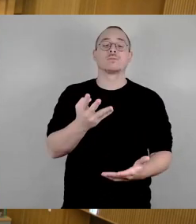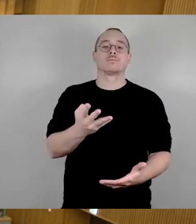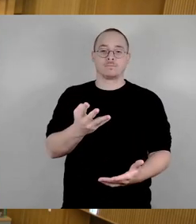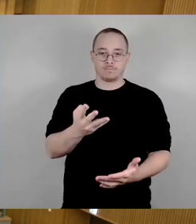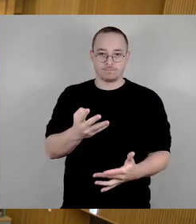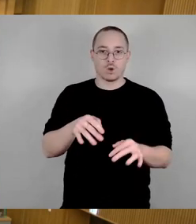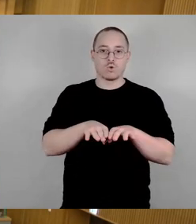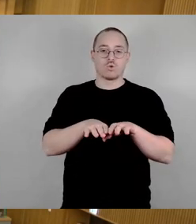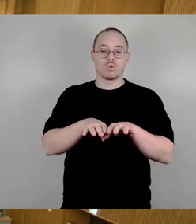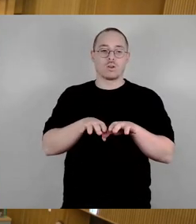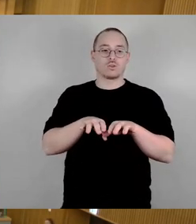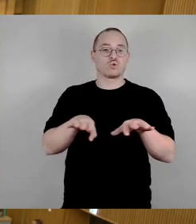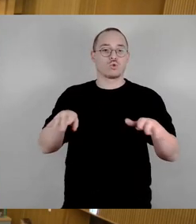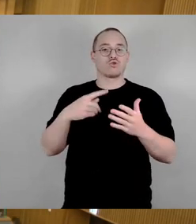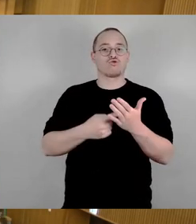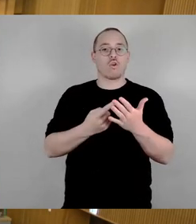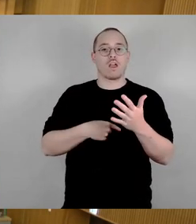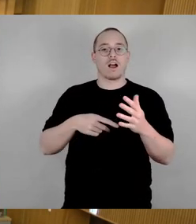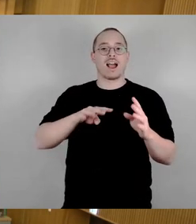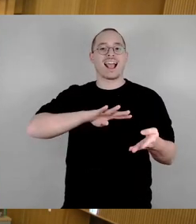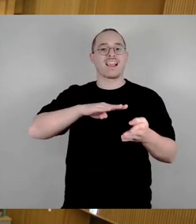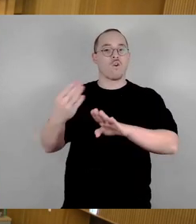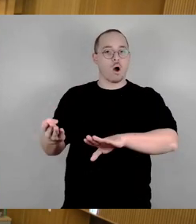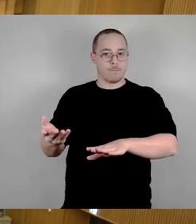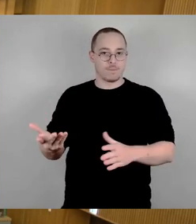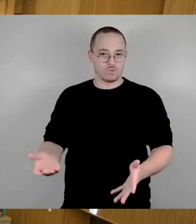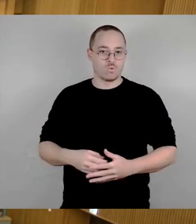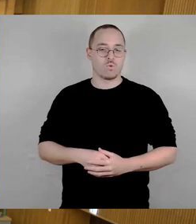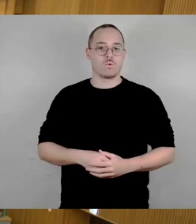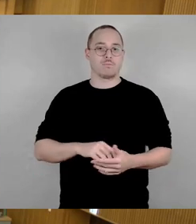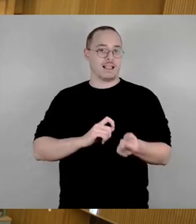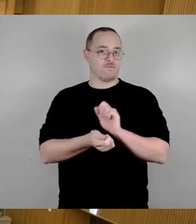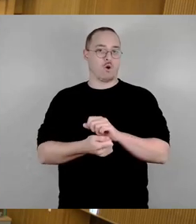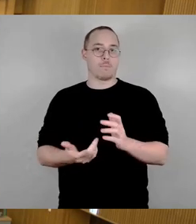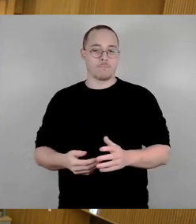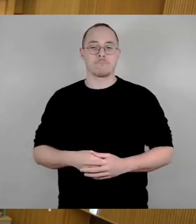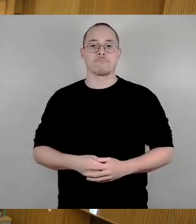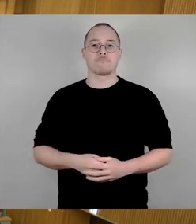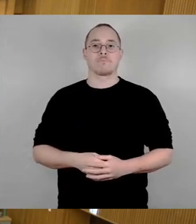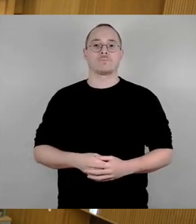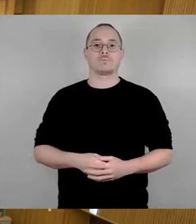Dissidenten. Dann steigen wir ein in die Fraktion runter. Bitte schön, wer macht es? Herr Krüger.